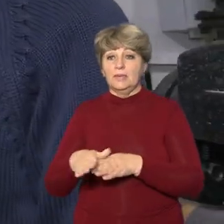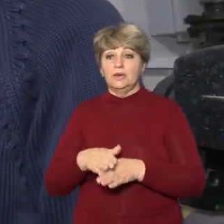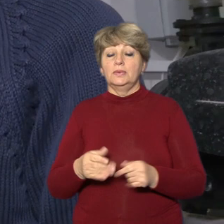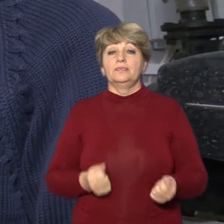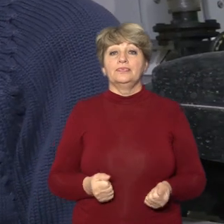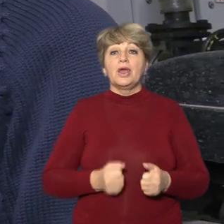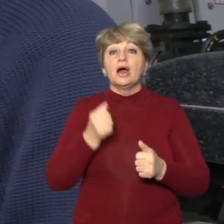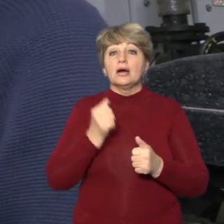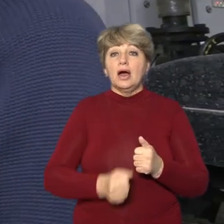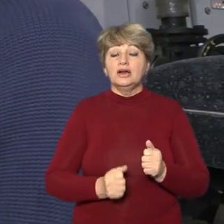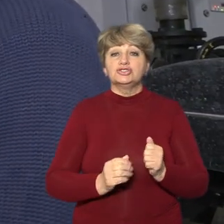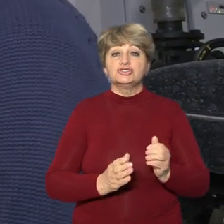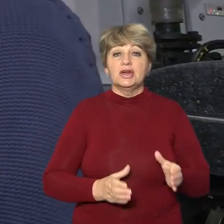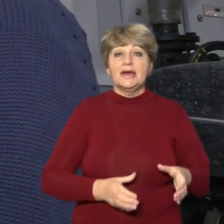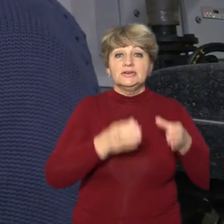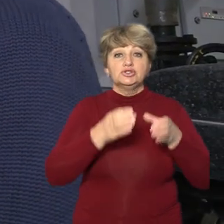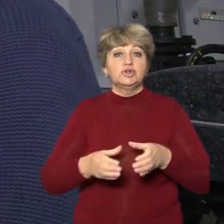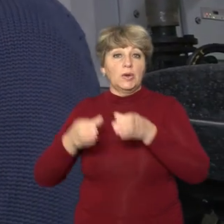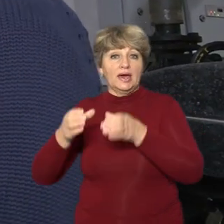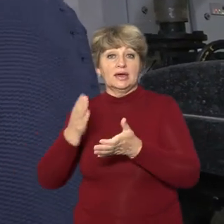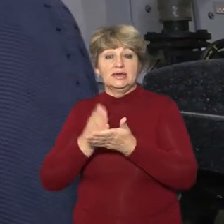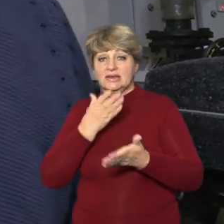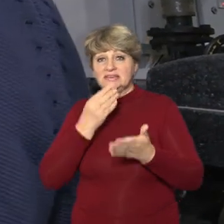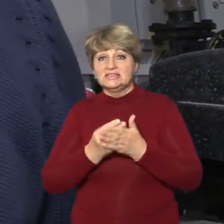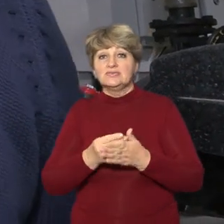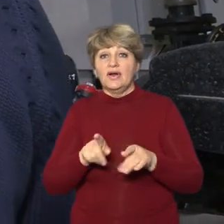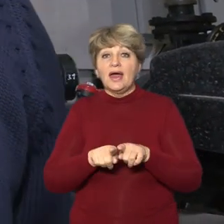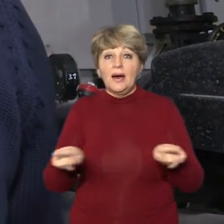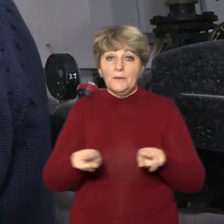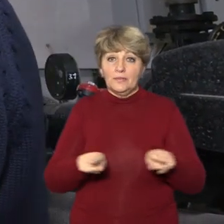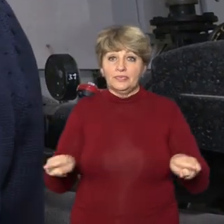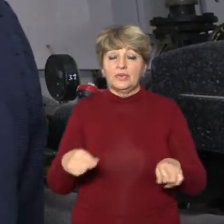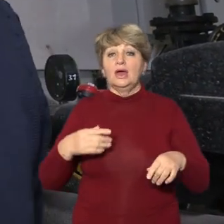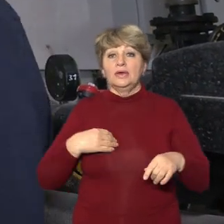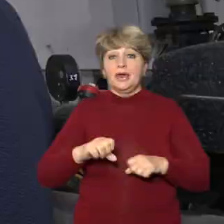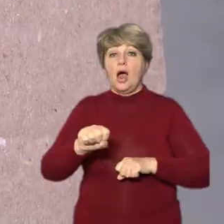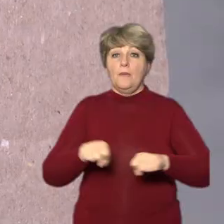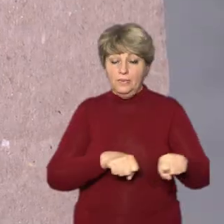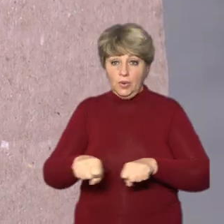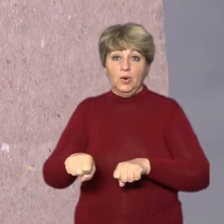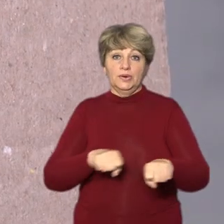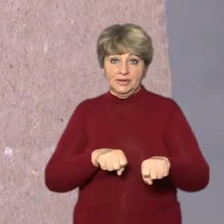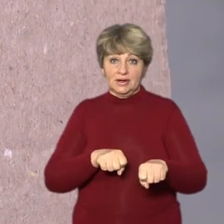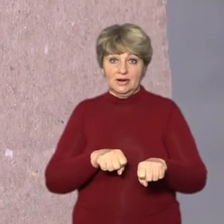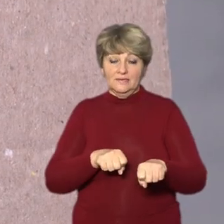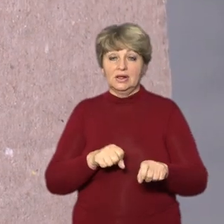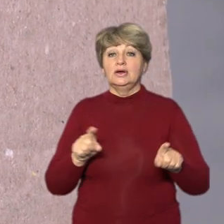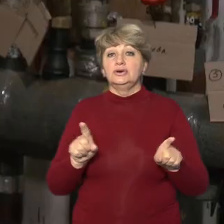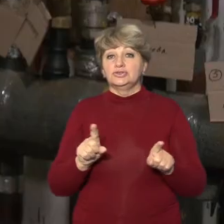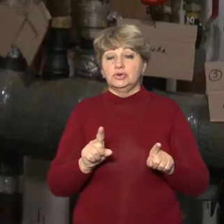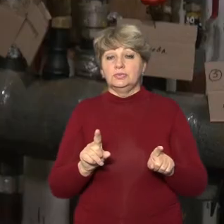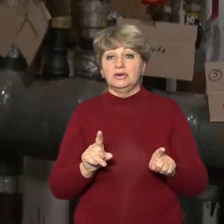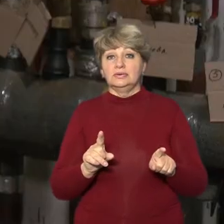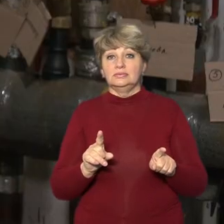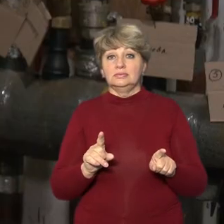кожний стояк йде своя вітка. Я відкривав, спочатку, щоб воно заповнилось.